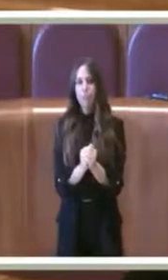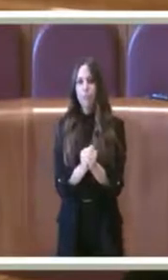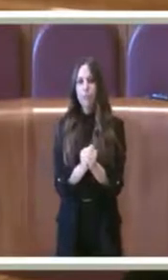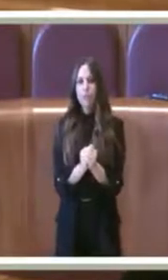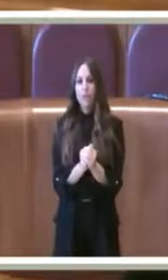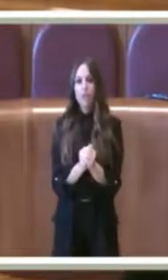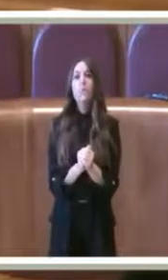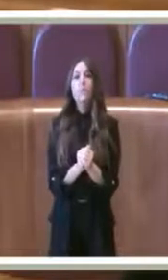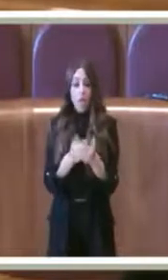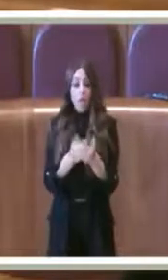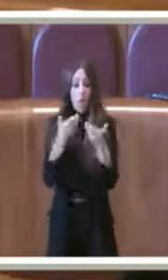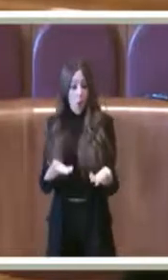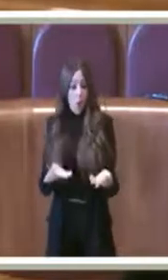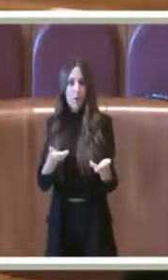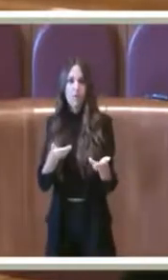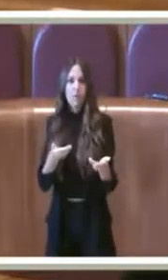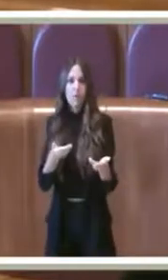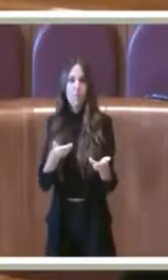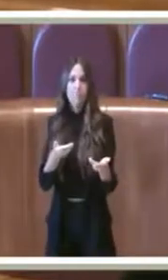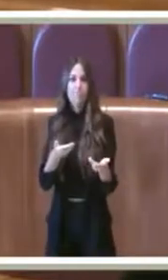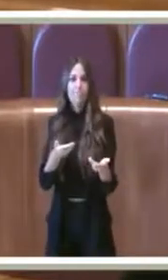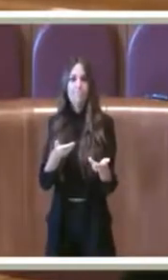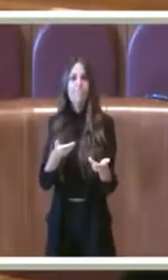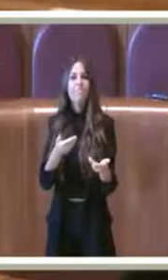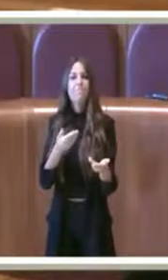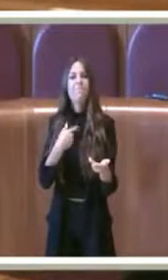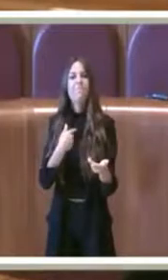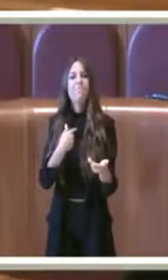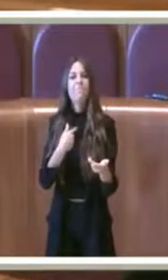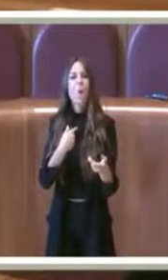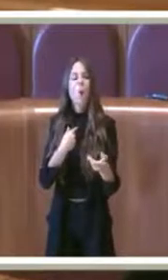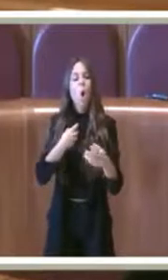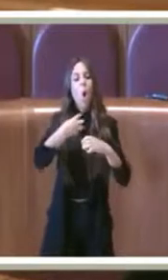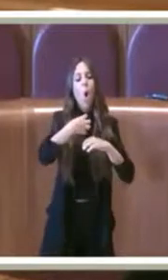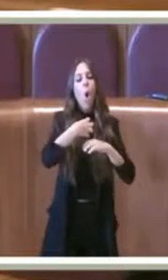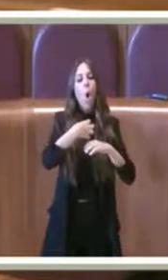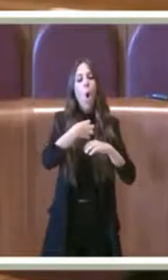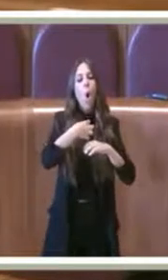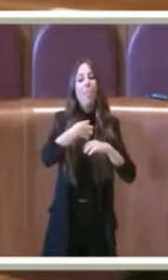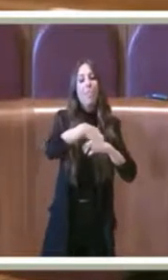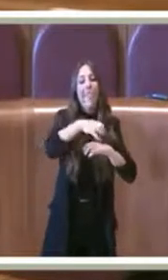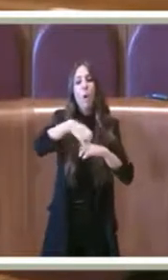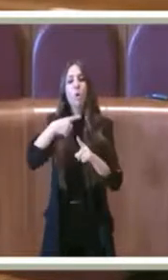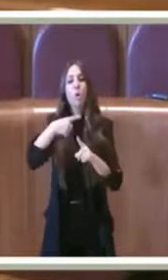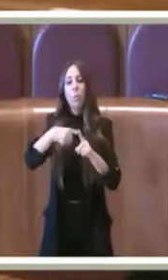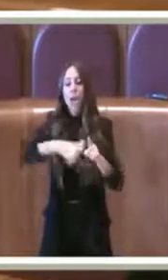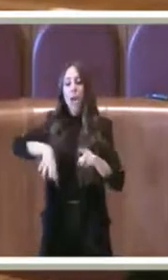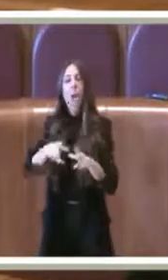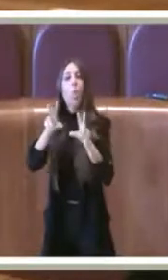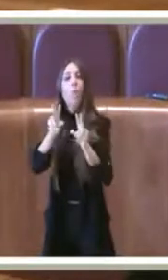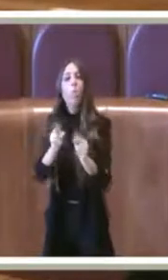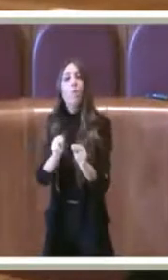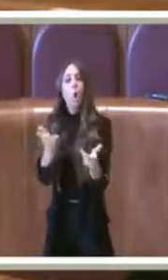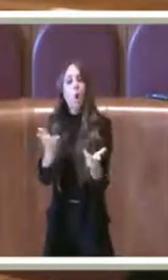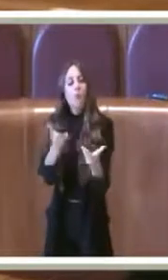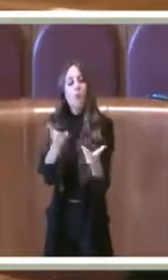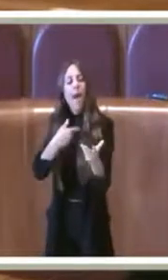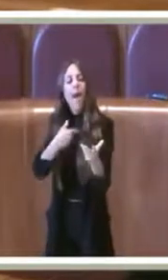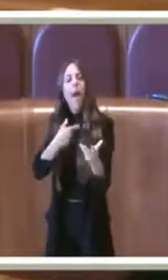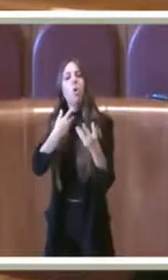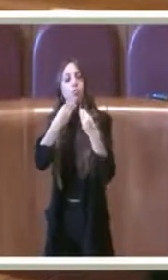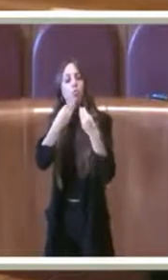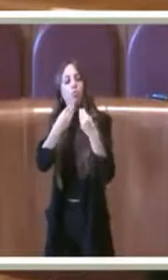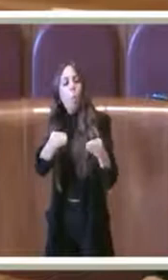Andiamo quindi a parlare di cos'è la rilocalizzazione e delocalizzazione. È uno strumento previsto,